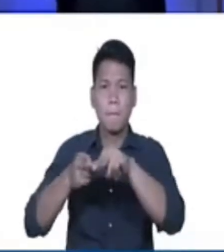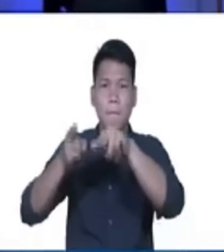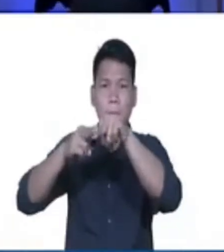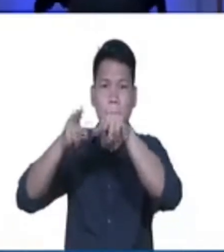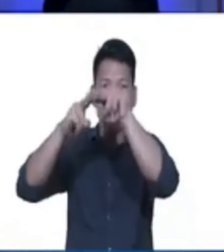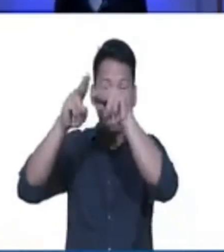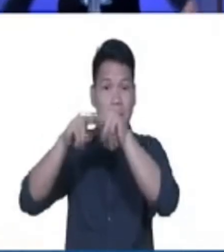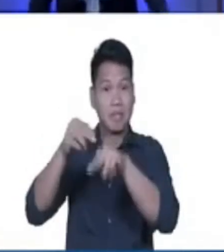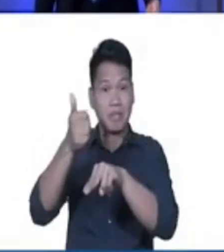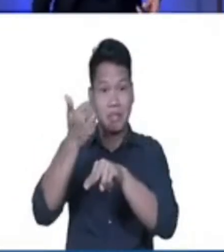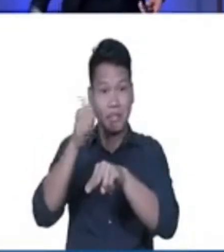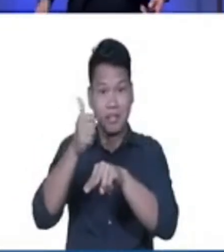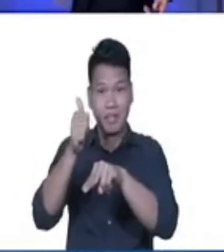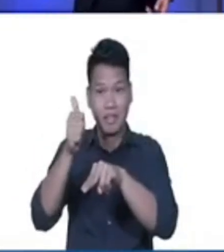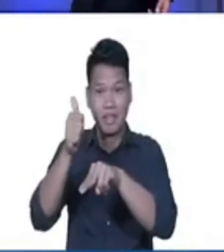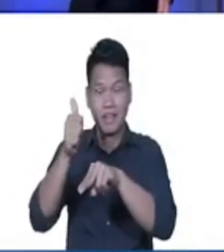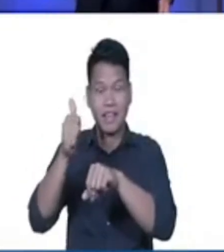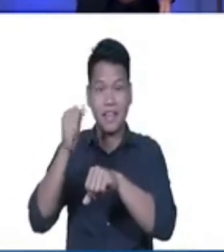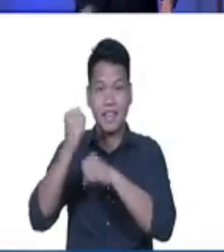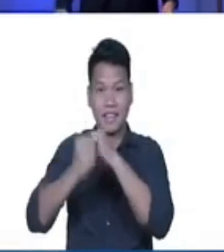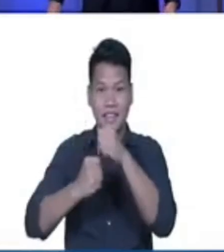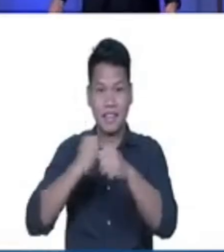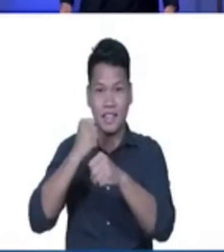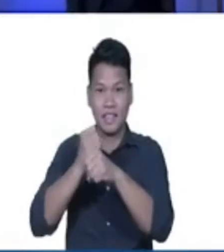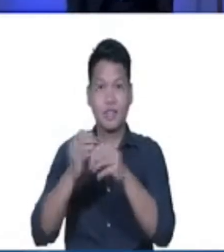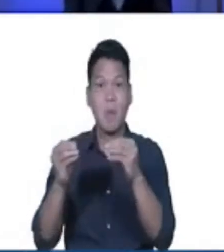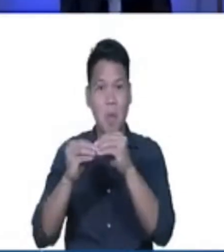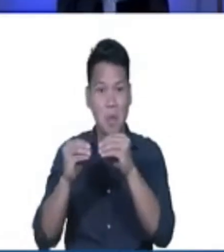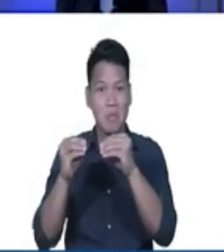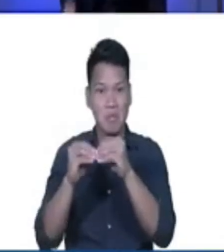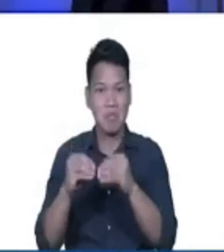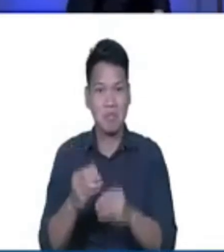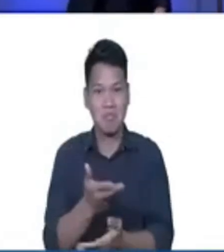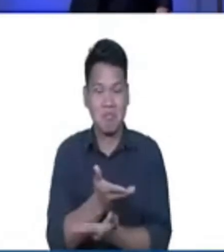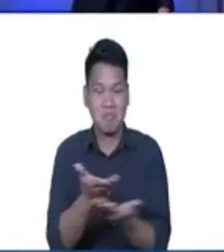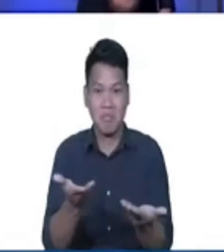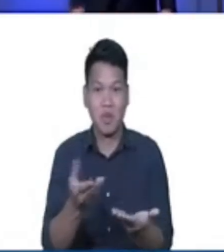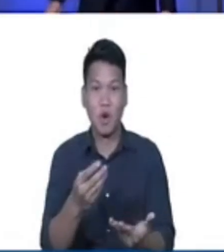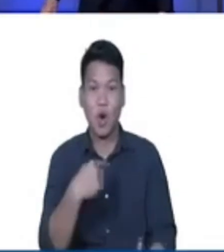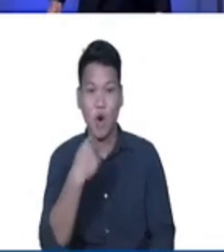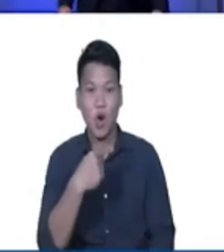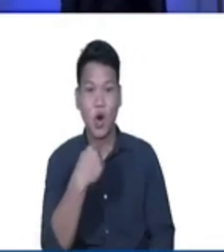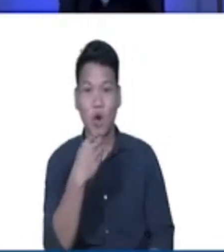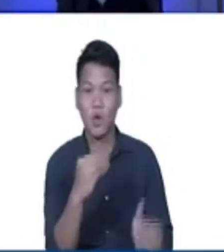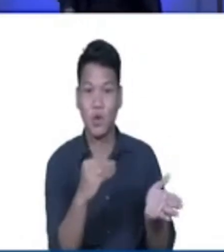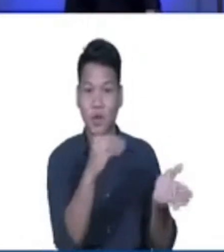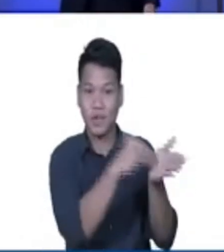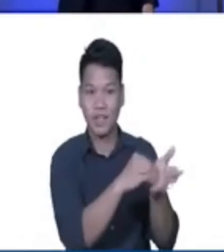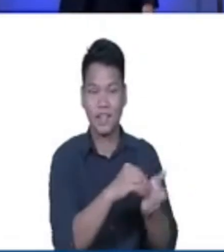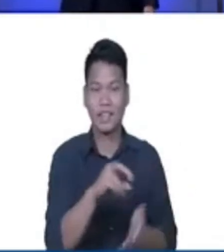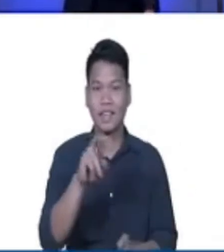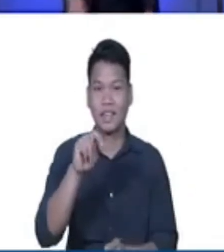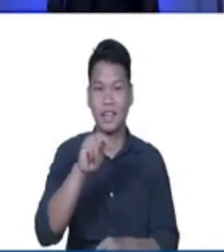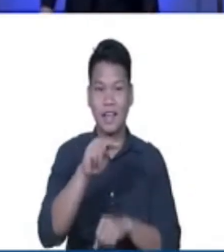mababa at malusog na buhay, mga kaibigan, mga kapatid, at mga minamahal naming